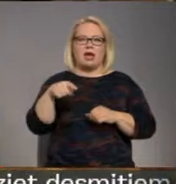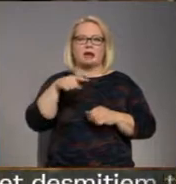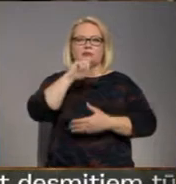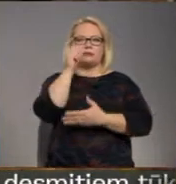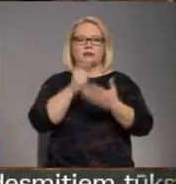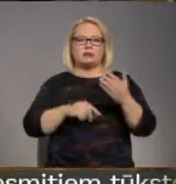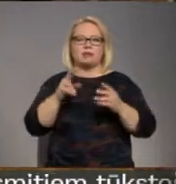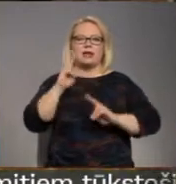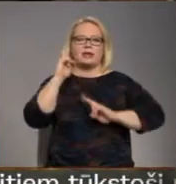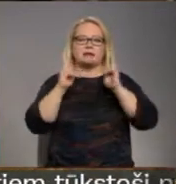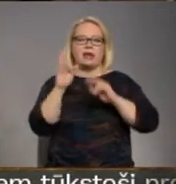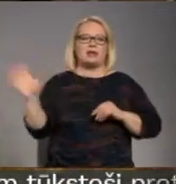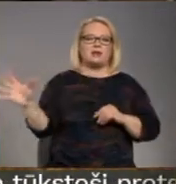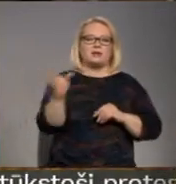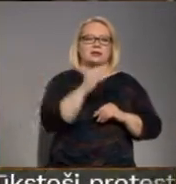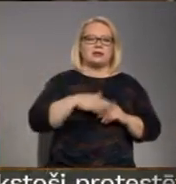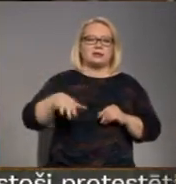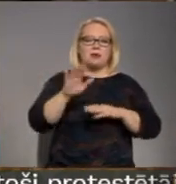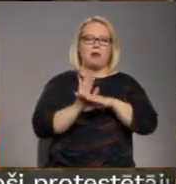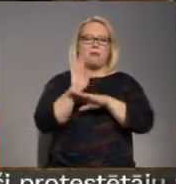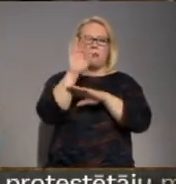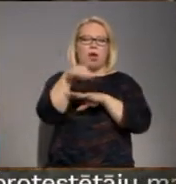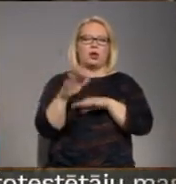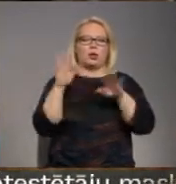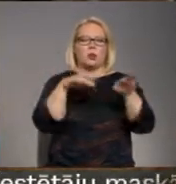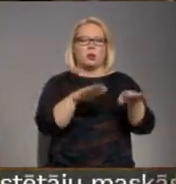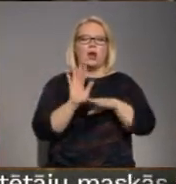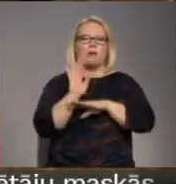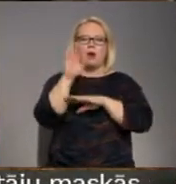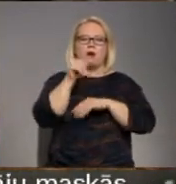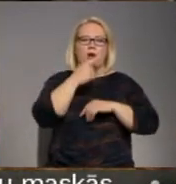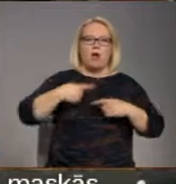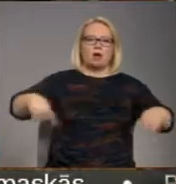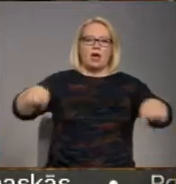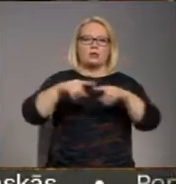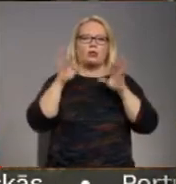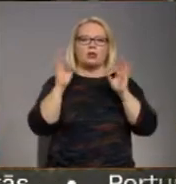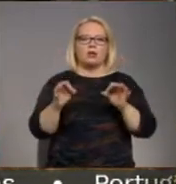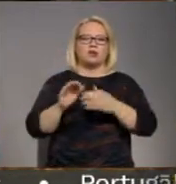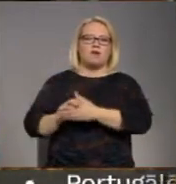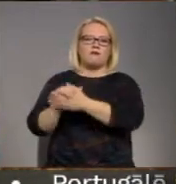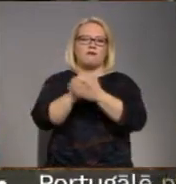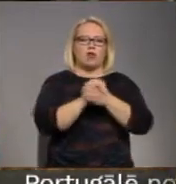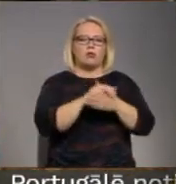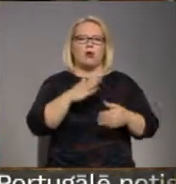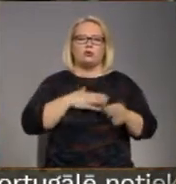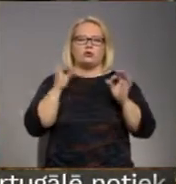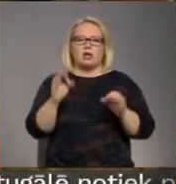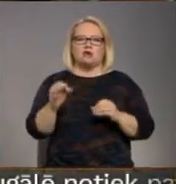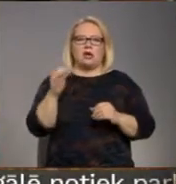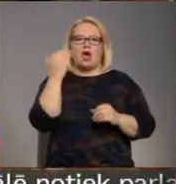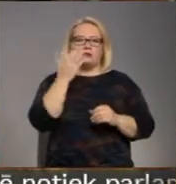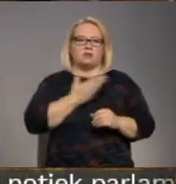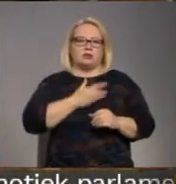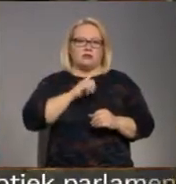arī, lai viņa izskana visās zemēs pāri jūrai, pāri okeāniem un tiešām vieno mūsu diesporas. Ne tikai diesporas, jo, kā Karīna